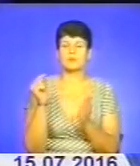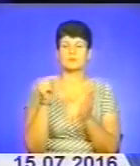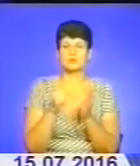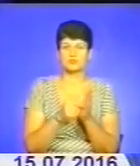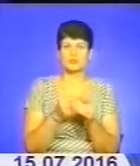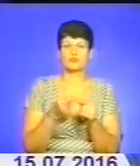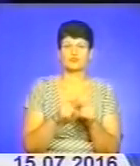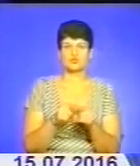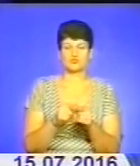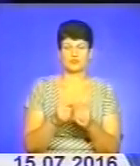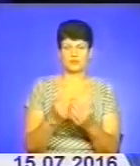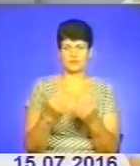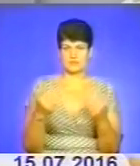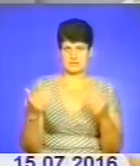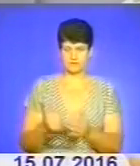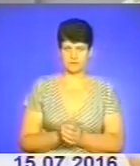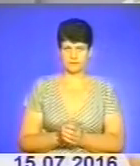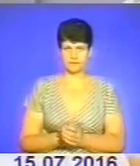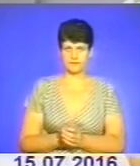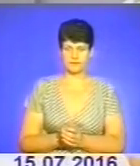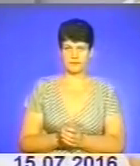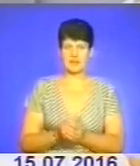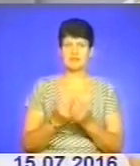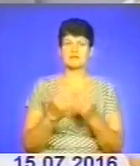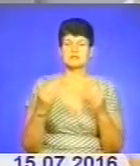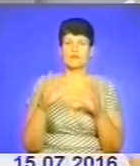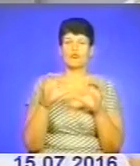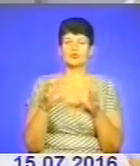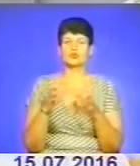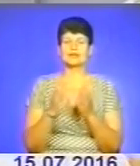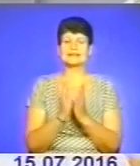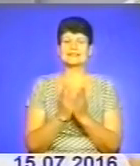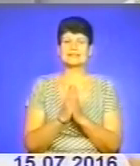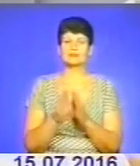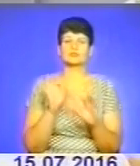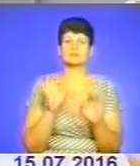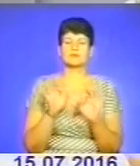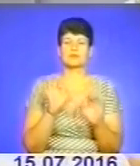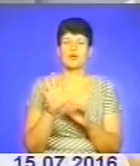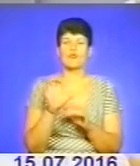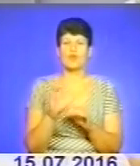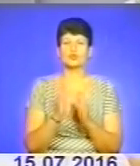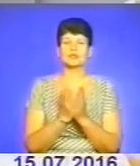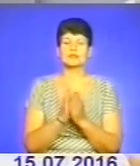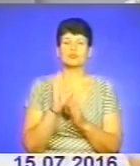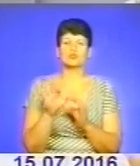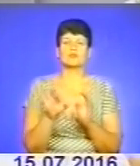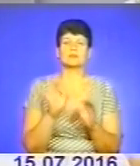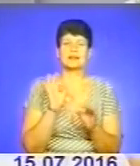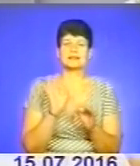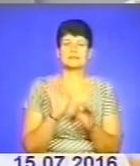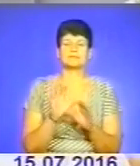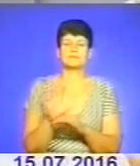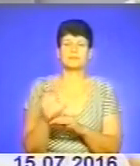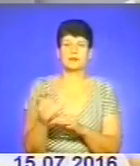тієї виставки, до тієї фотокниги? В виставку фотокнигу будуть відбиратися, там будуть кілька критерій. В фотокнигу будуть відбиратися знімки, які будуть